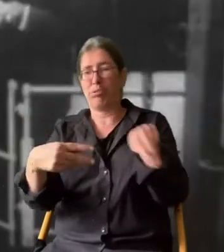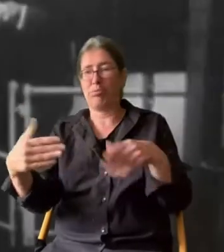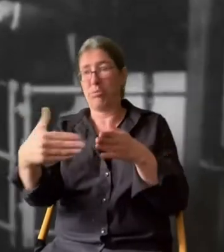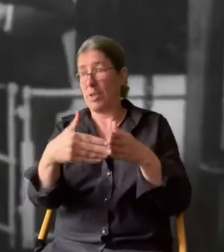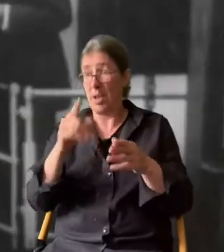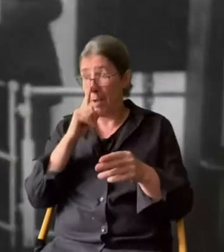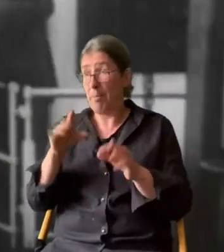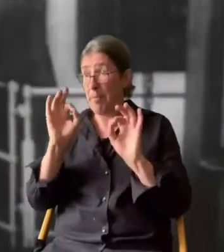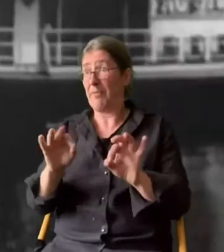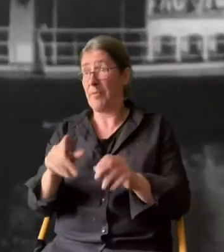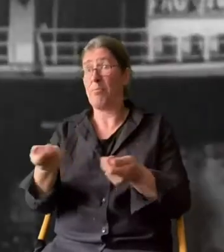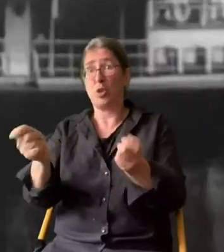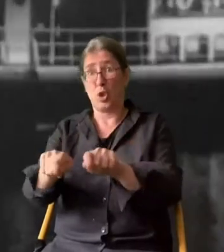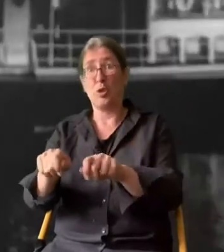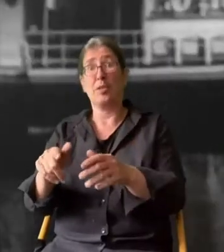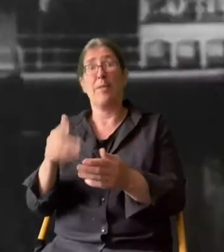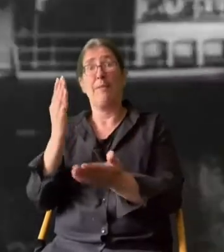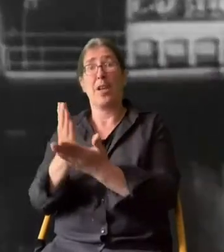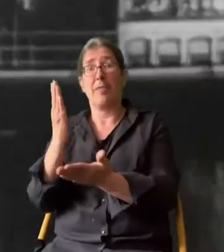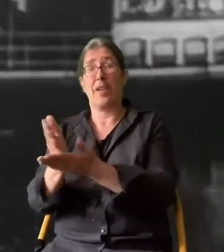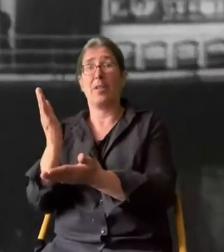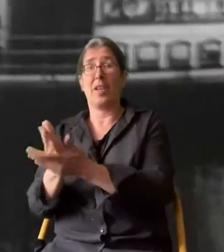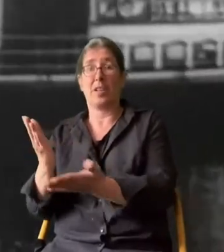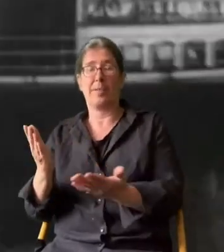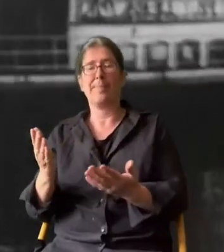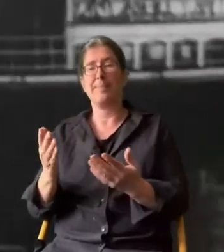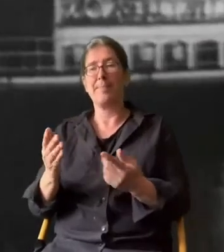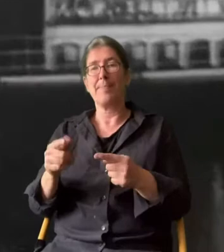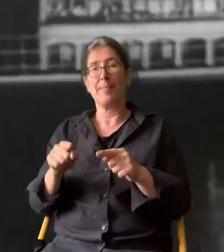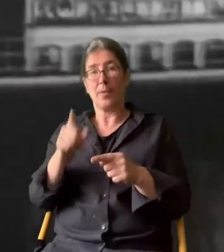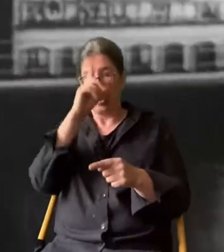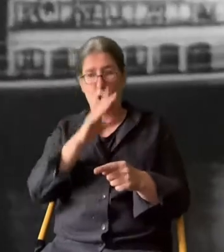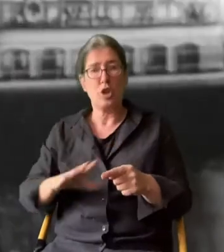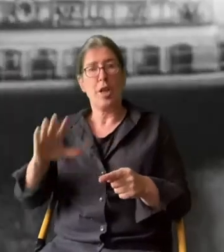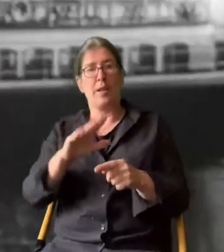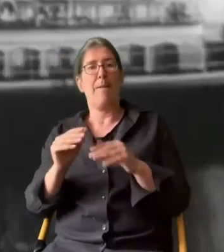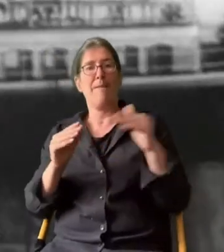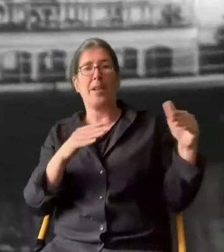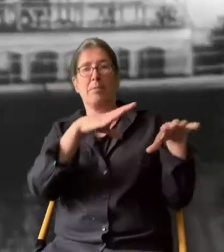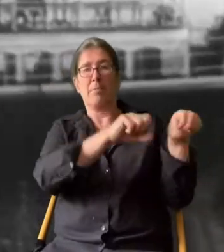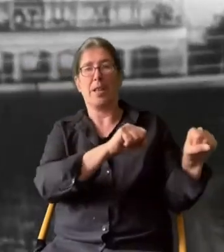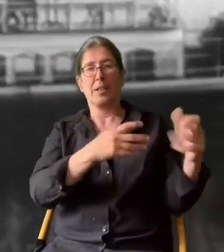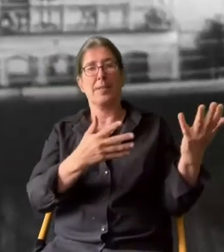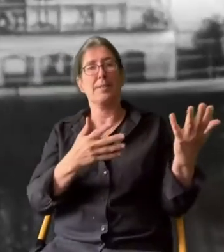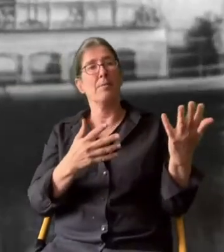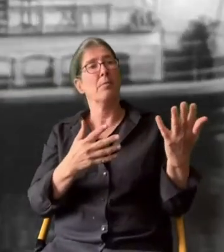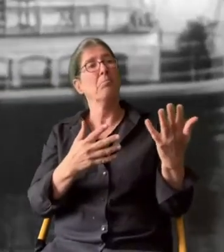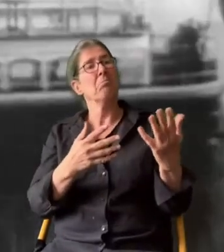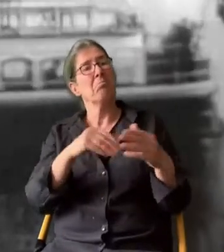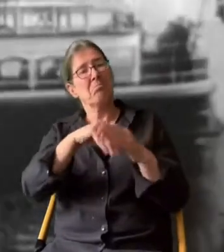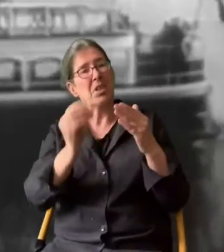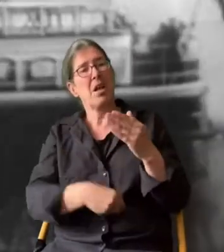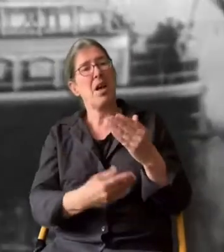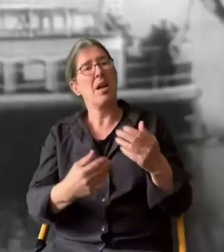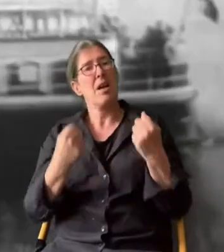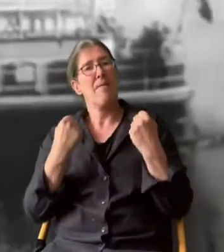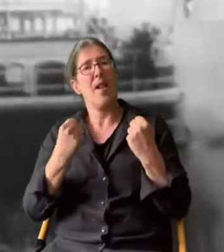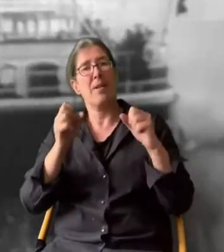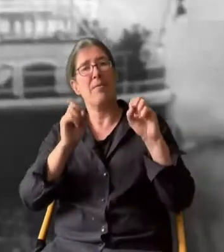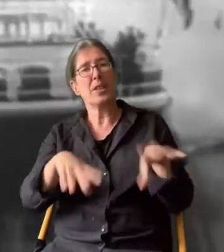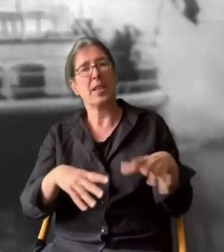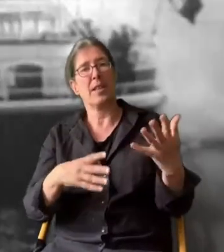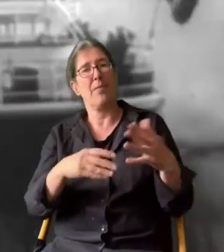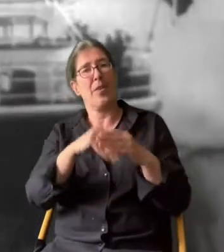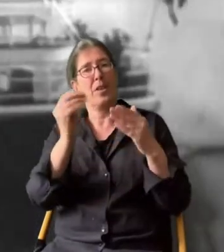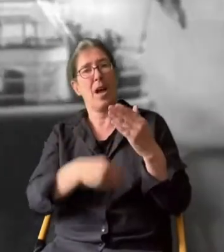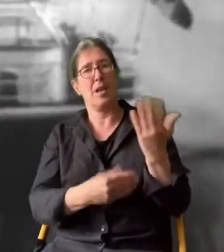anlegen, wenn alle Beschlüsse in trockenen Tüchern sind. Zwischen Deutschland und den Westmächten werden Gewaltverzichtsverträge